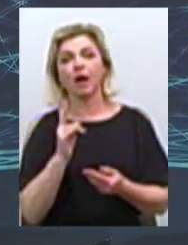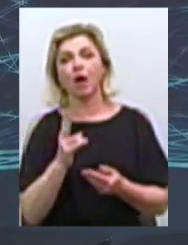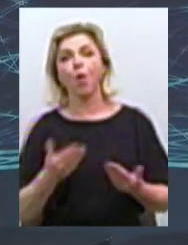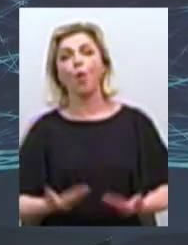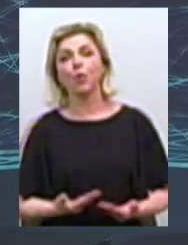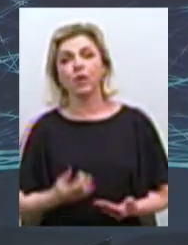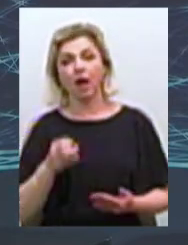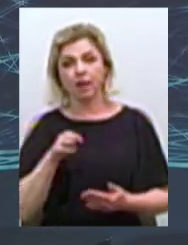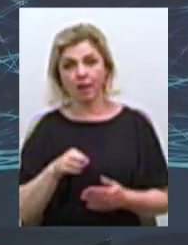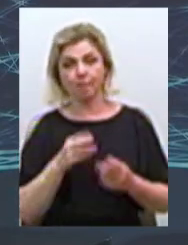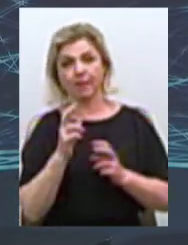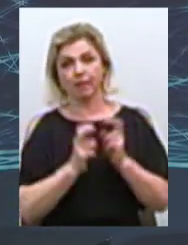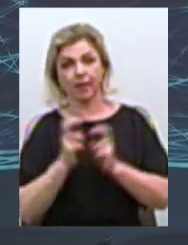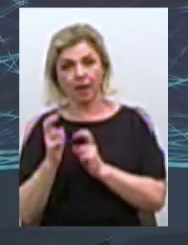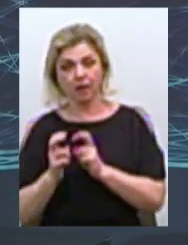до органів власні.